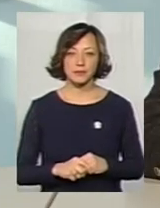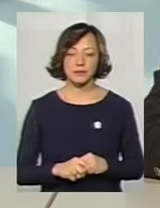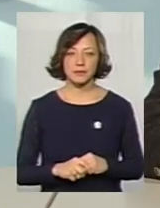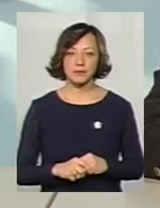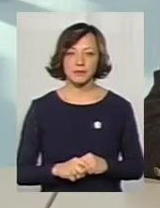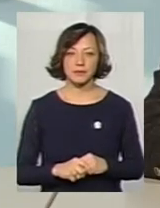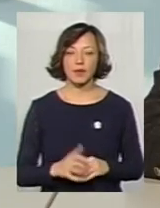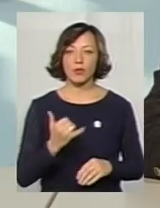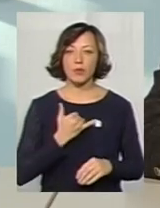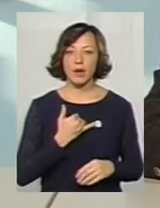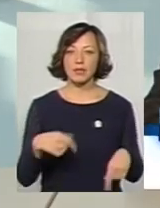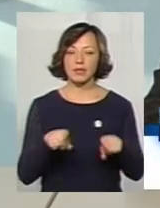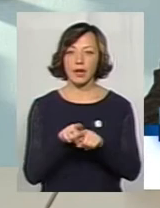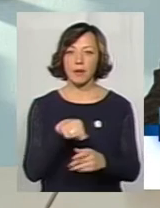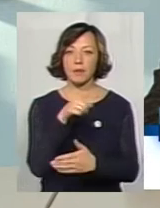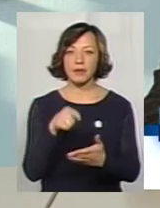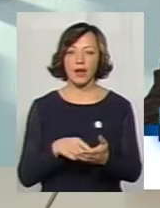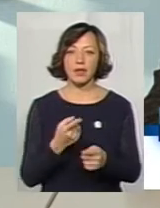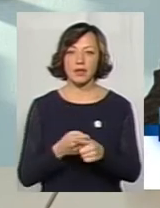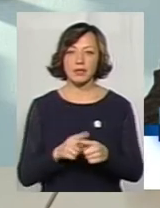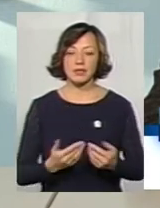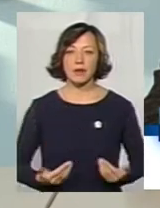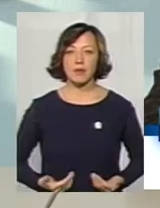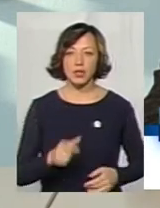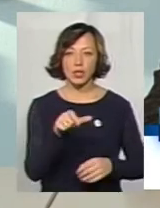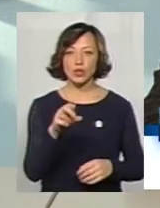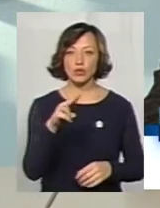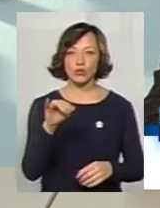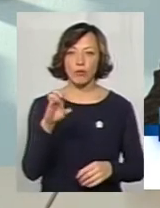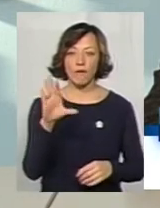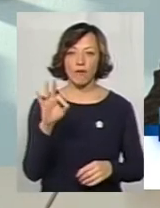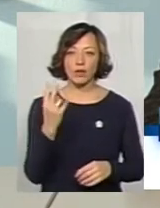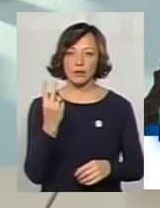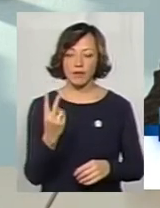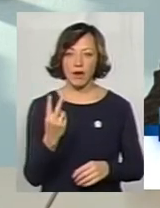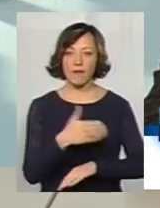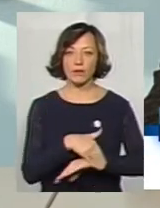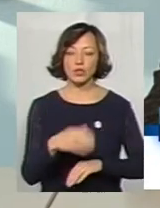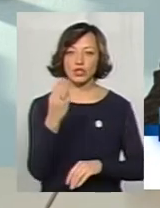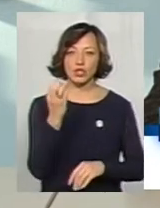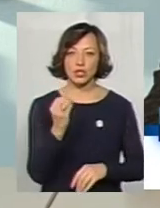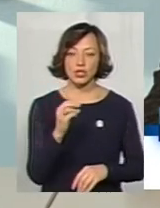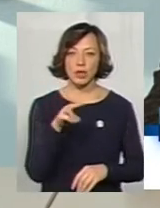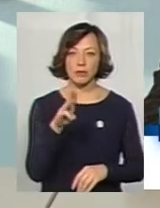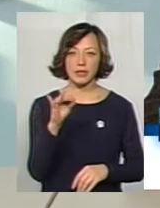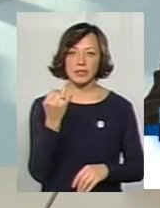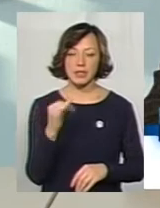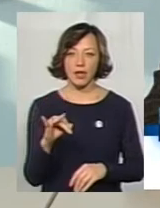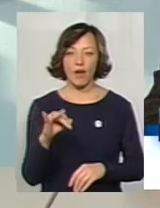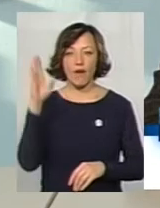Мене таке питання. Це мешканці Дубого, 2, вулиця Шептицького. Там життого догону.